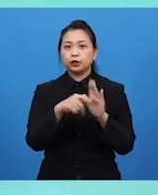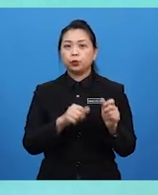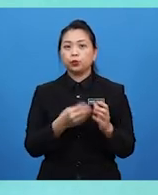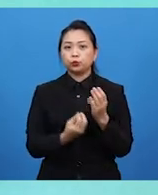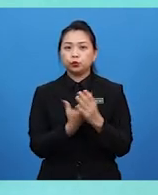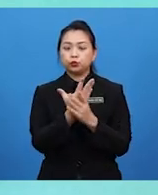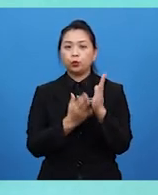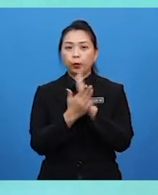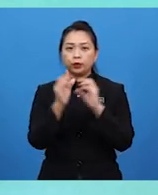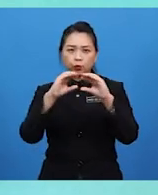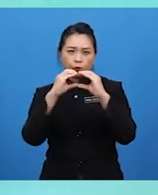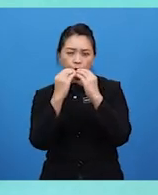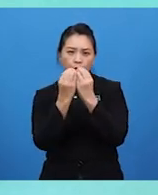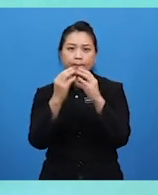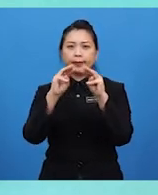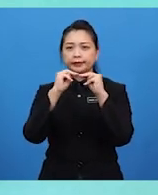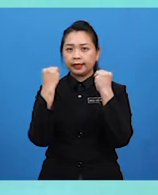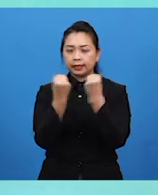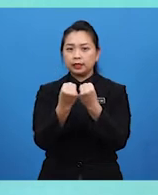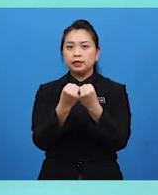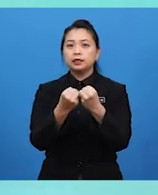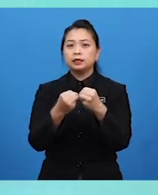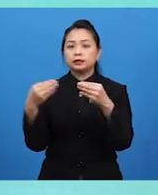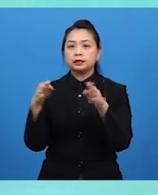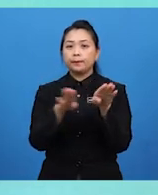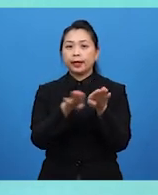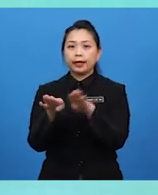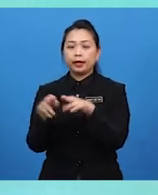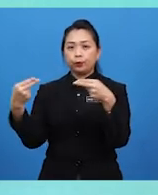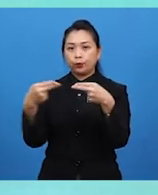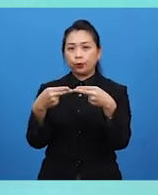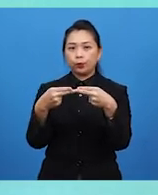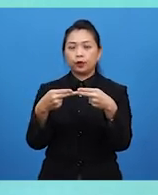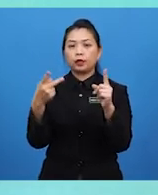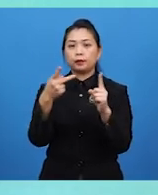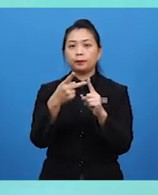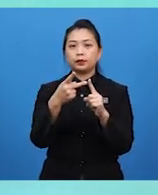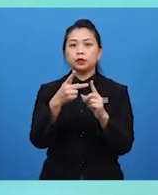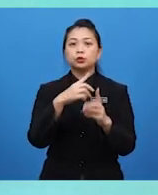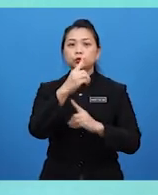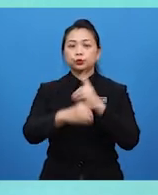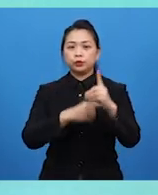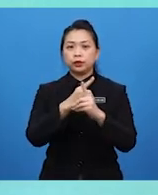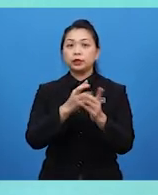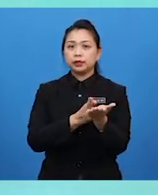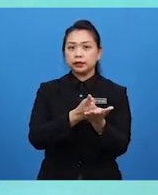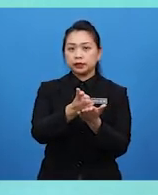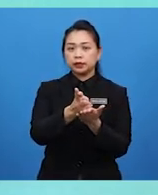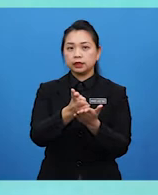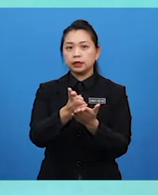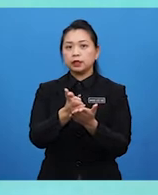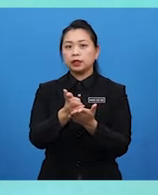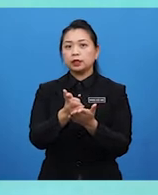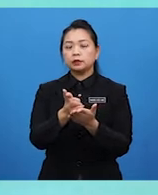diwujudkan oleh segolongan masyarakat sebagai penghubung kepada dunia realiti atau duniawi